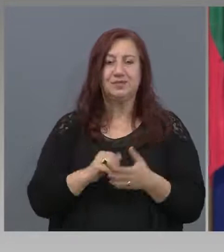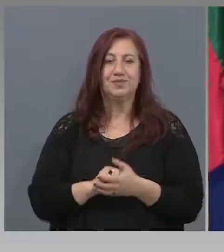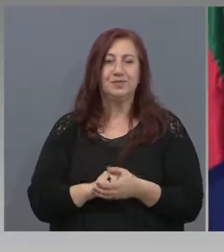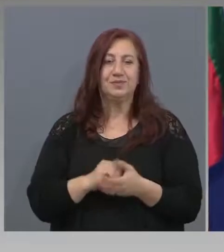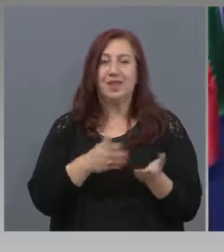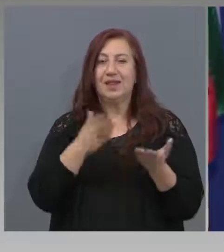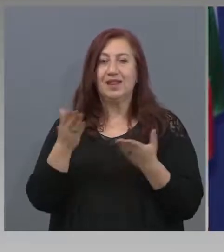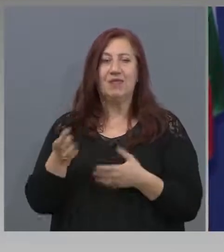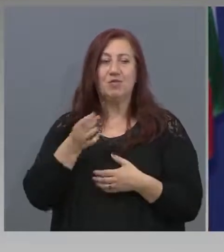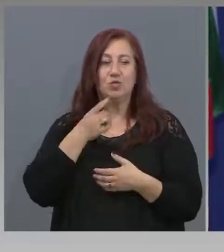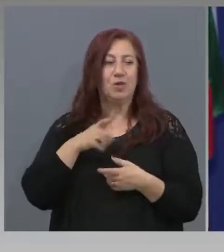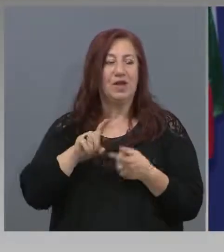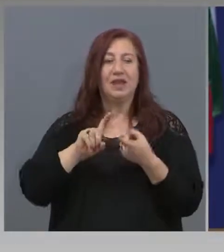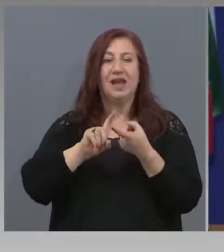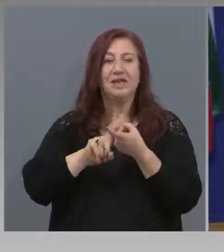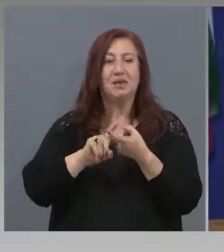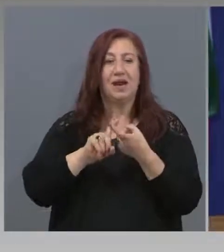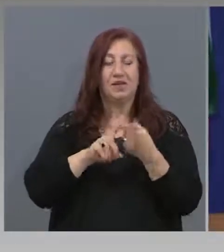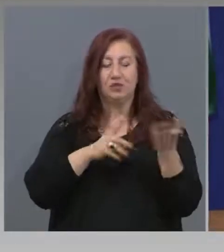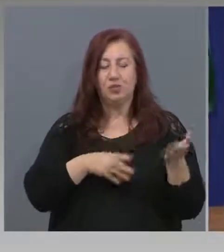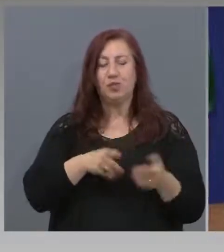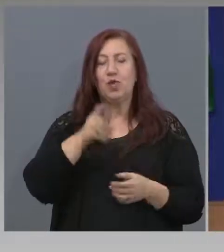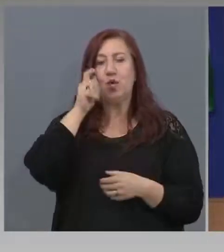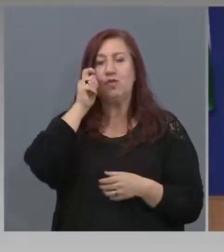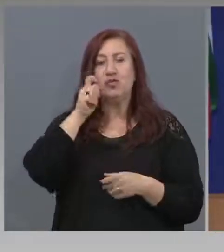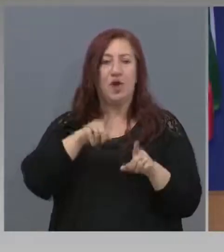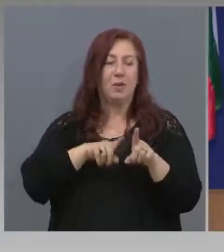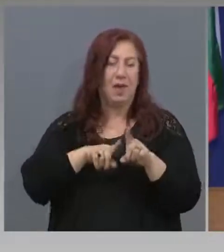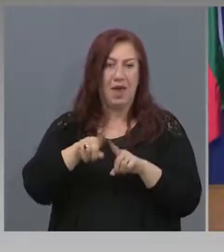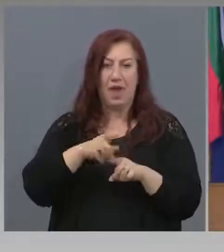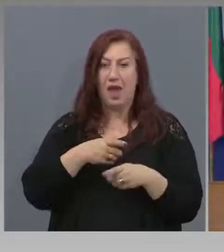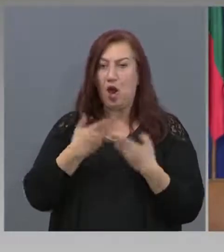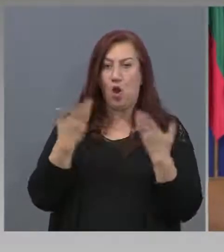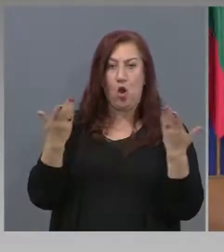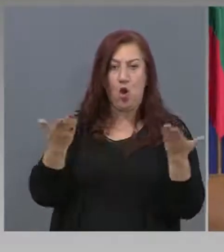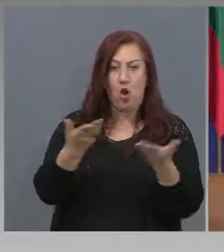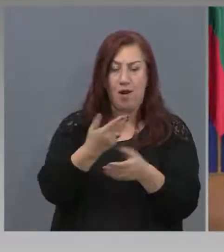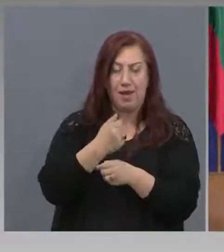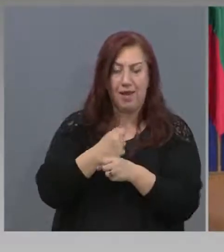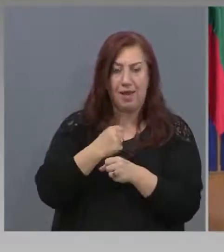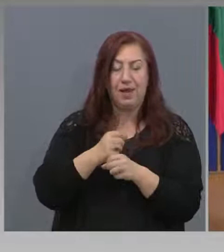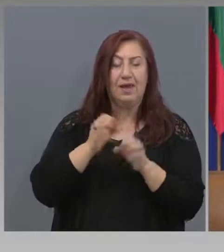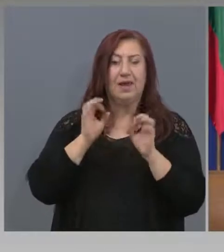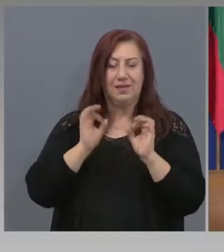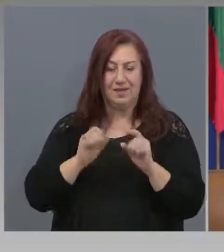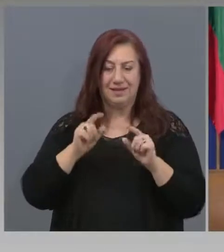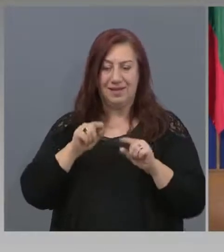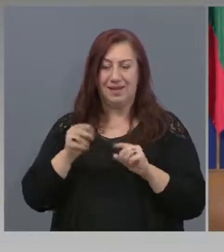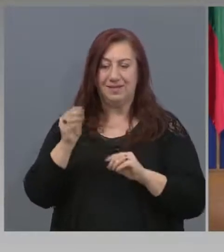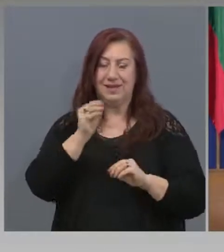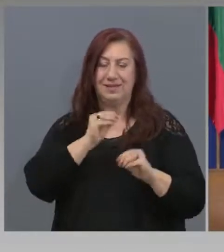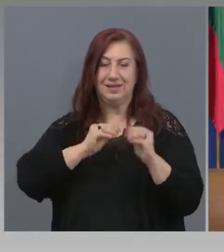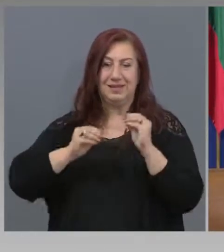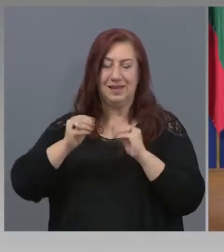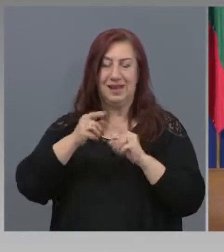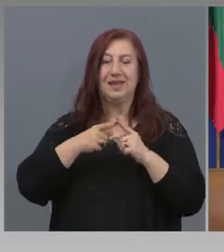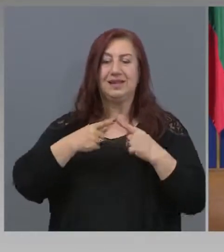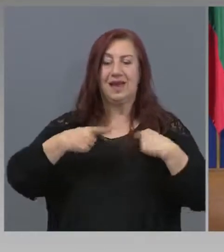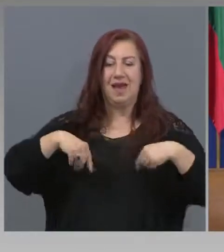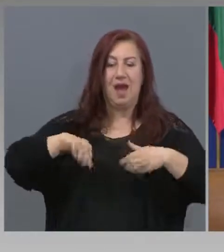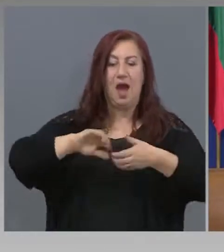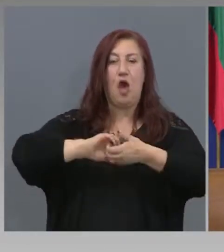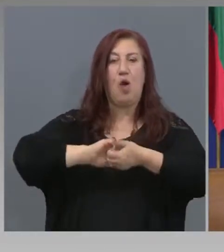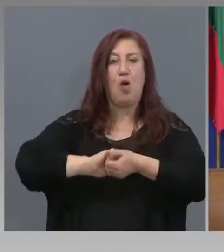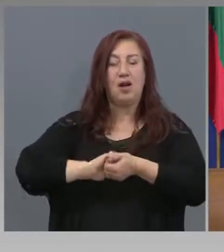Красиво. Уважаеми колеги, наистина днеска заседанието на Коалиционния съвет продължи повече от 2